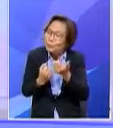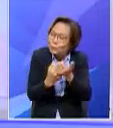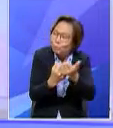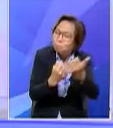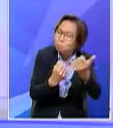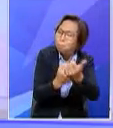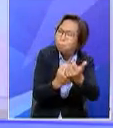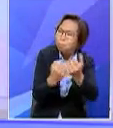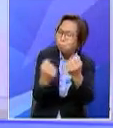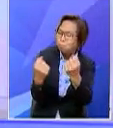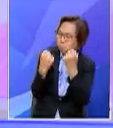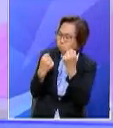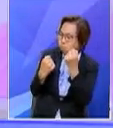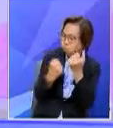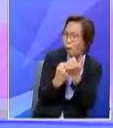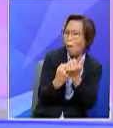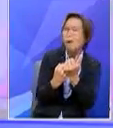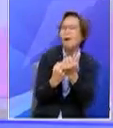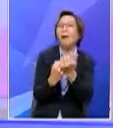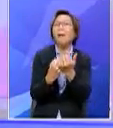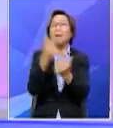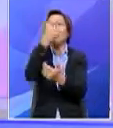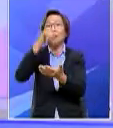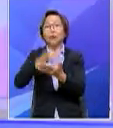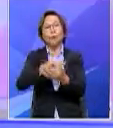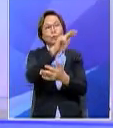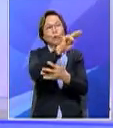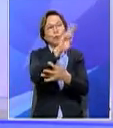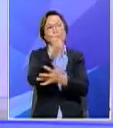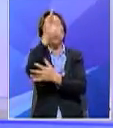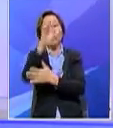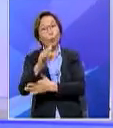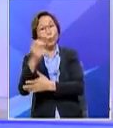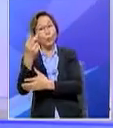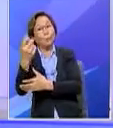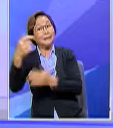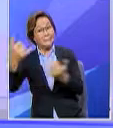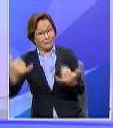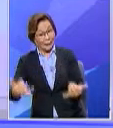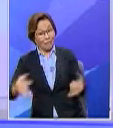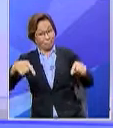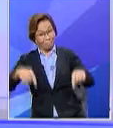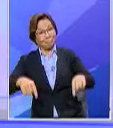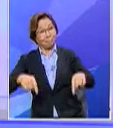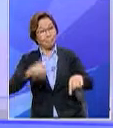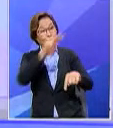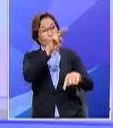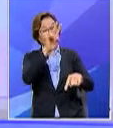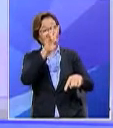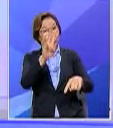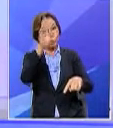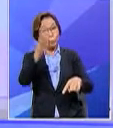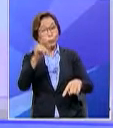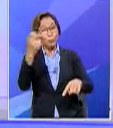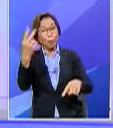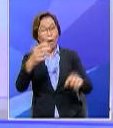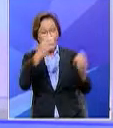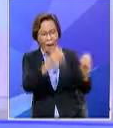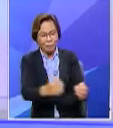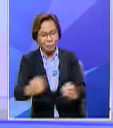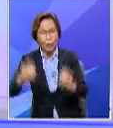yang sekuat-kuatnya dan kerana itu pada 27 hari bulan Desember ini di bawah anjuran